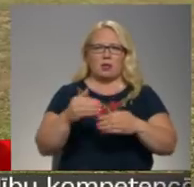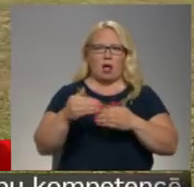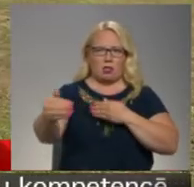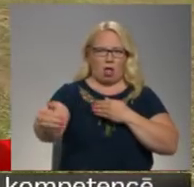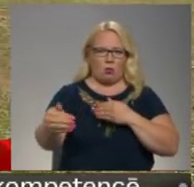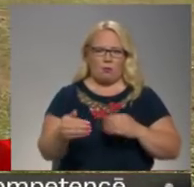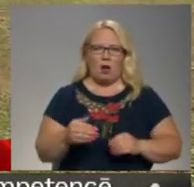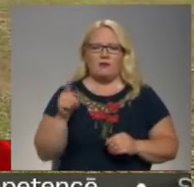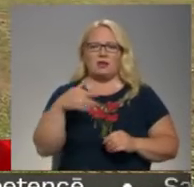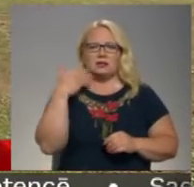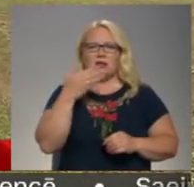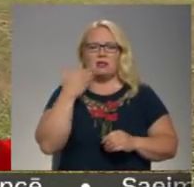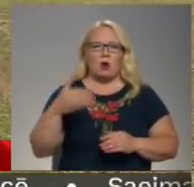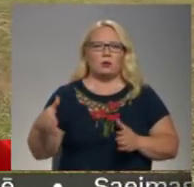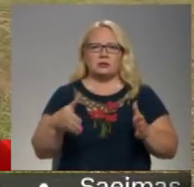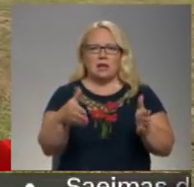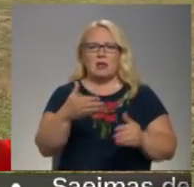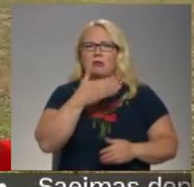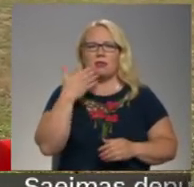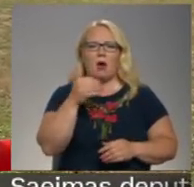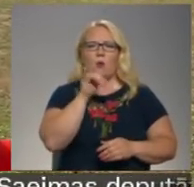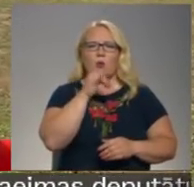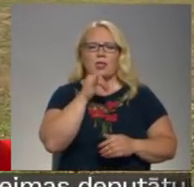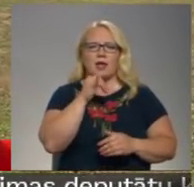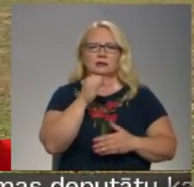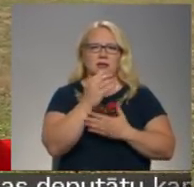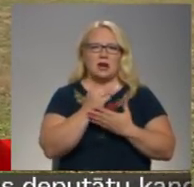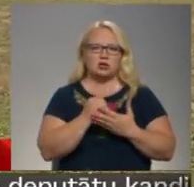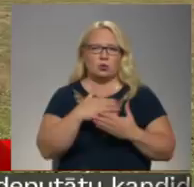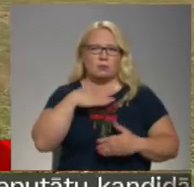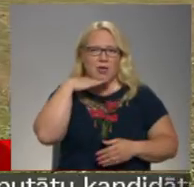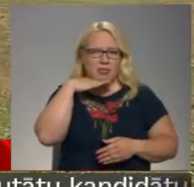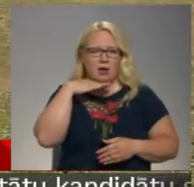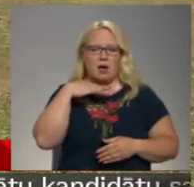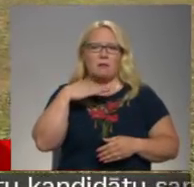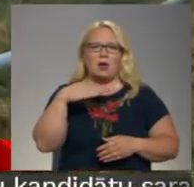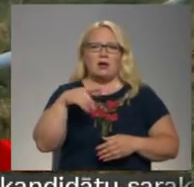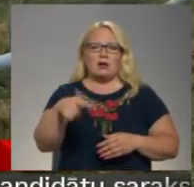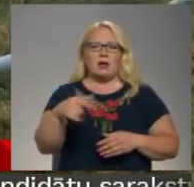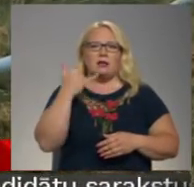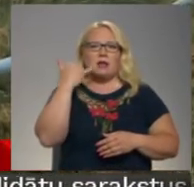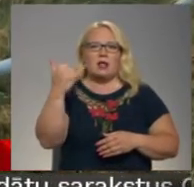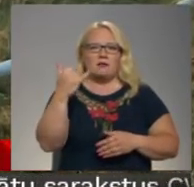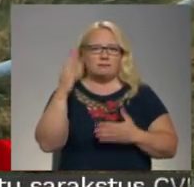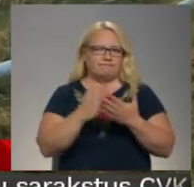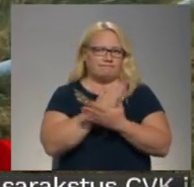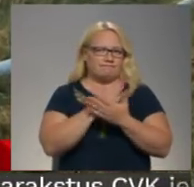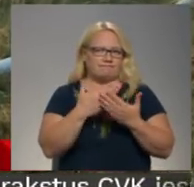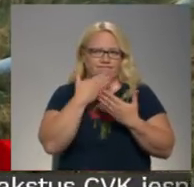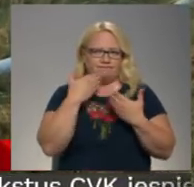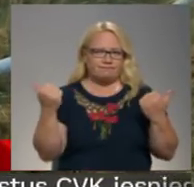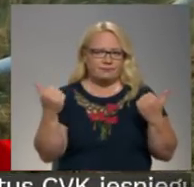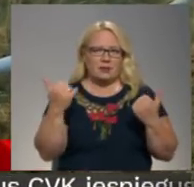Nav ceļi, nav ūdens resursi pieejamu, pietiekami. Sakaru zona vispār ir, telefons